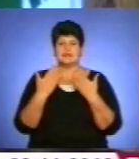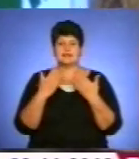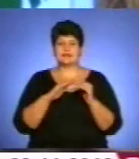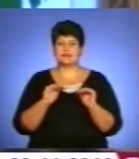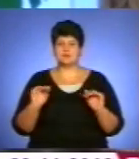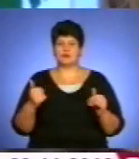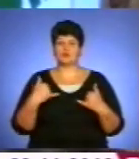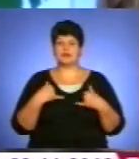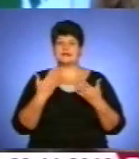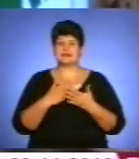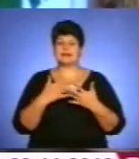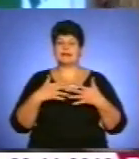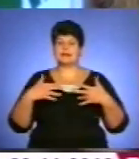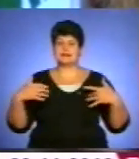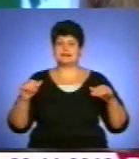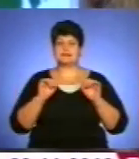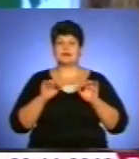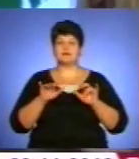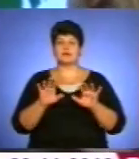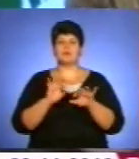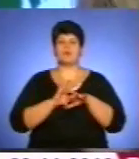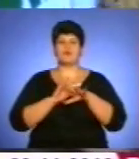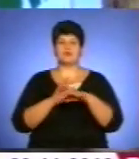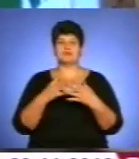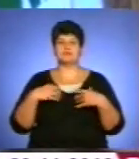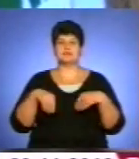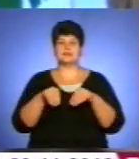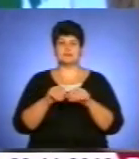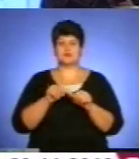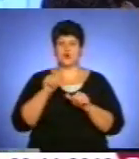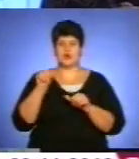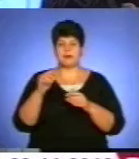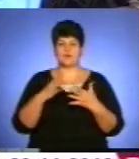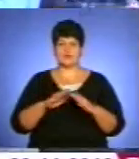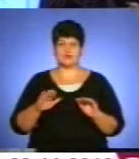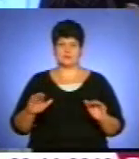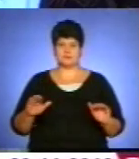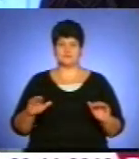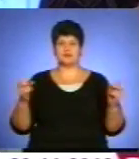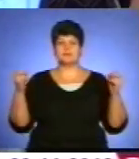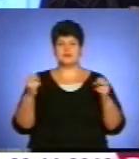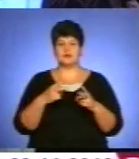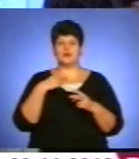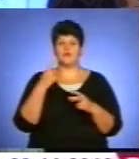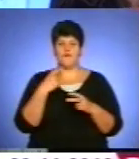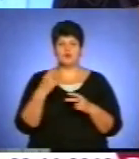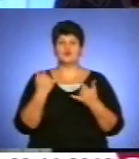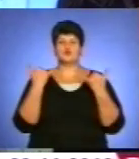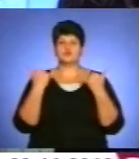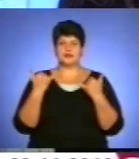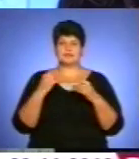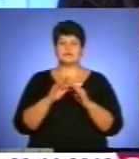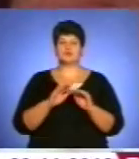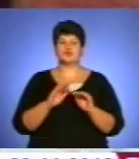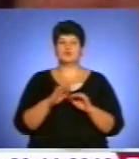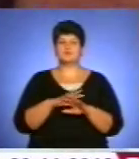заходи, які проводяться і з сім'ями, і окремо з дітьми. Спеціалісти стверджують, що сучасне суспільство не